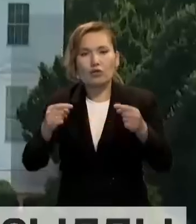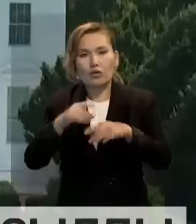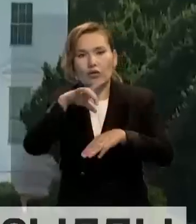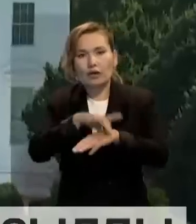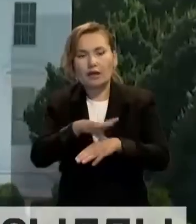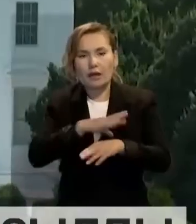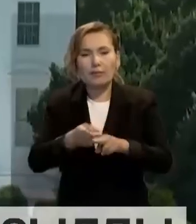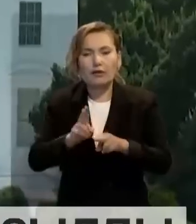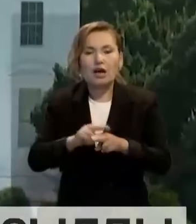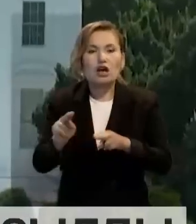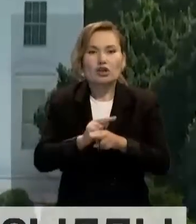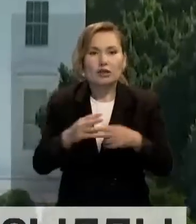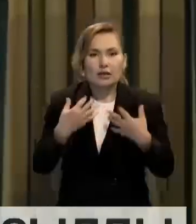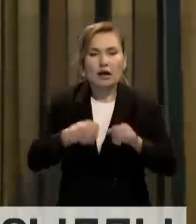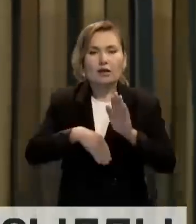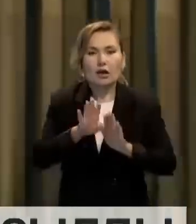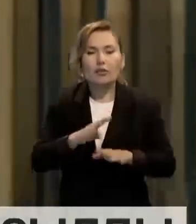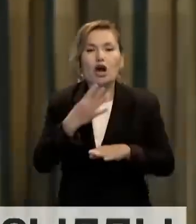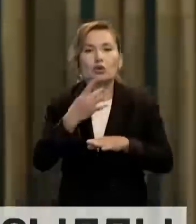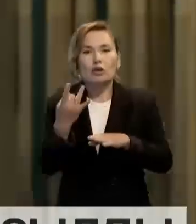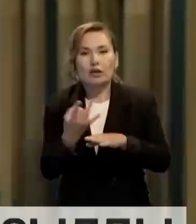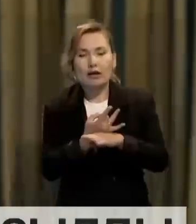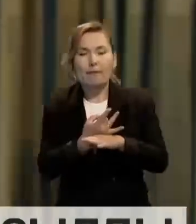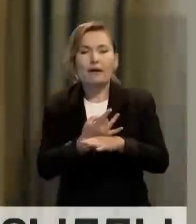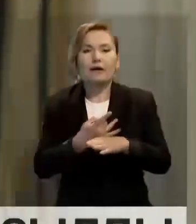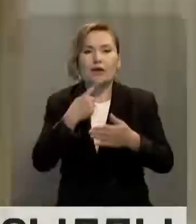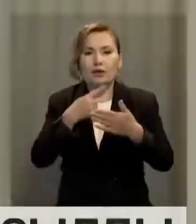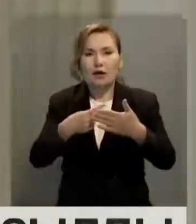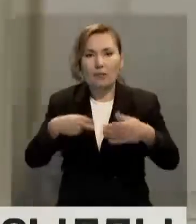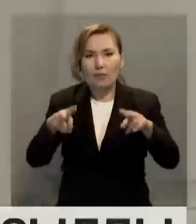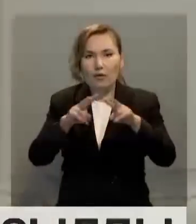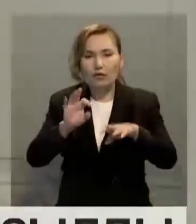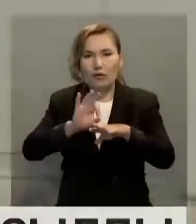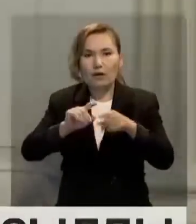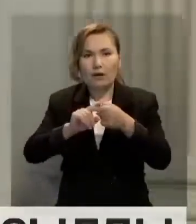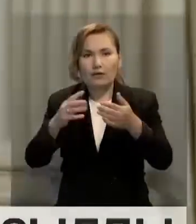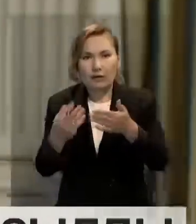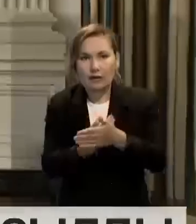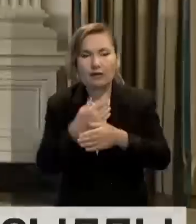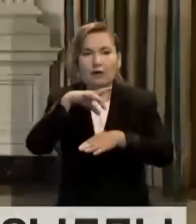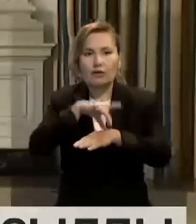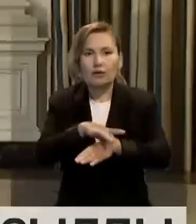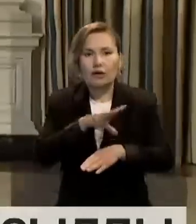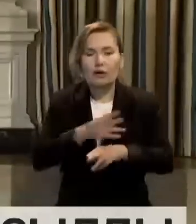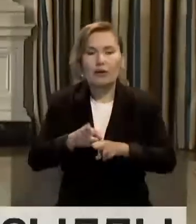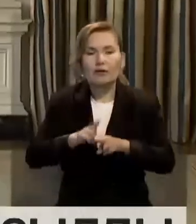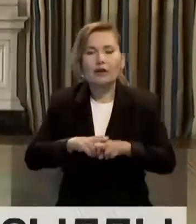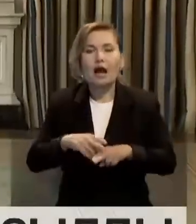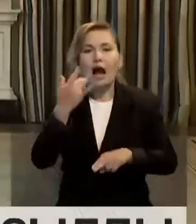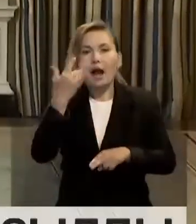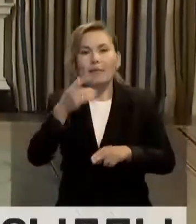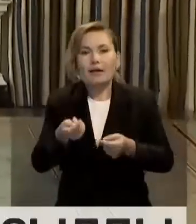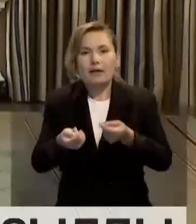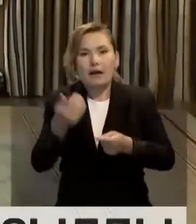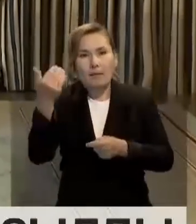болып, одан жазылған болатын. Бірақ түртінші рет тапсырған бұтыр тесті оң нәтиже берді. Ағи башысы, онда ауырудың сұртқы